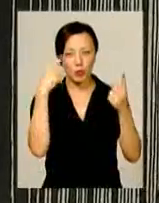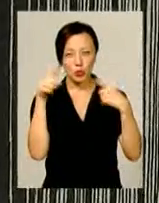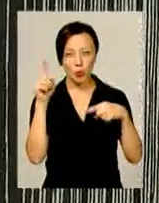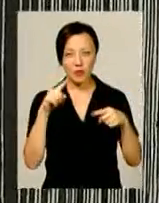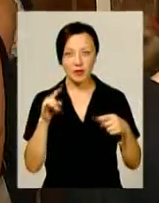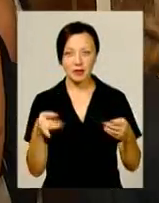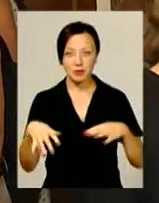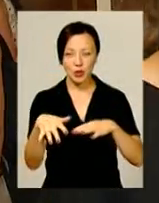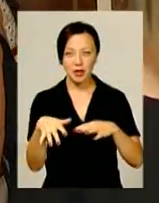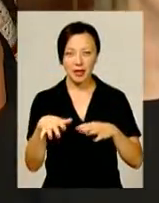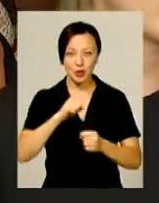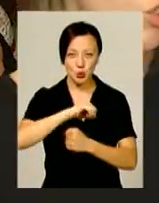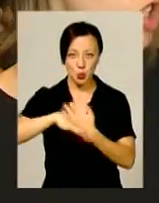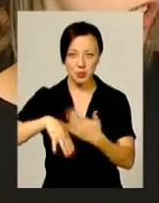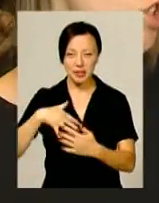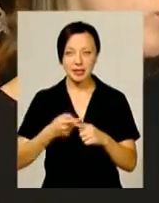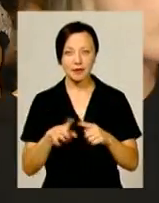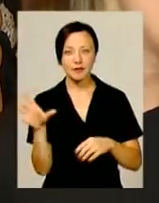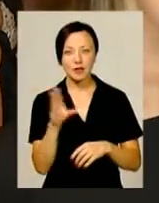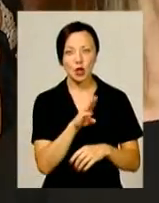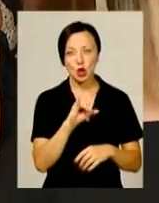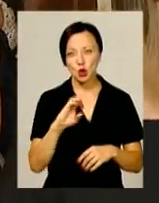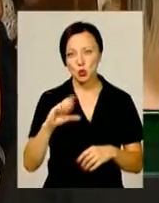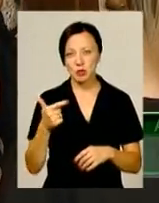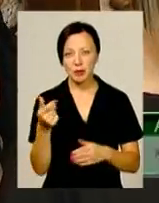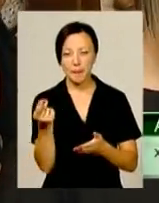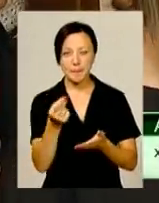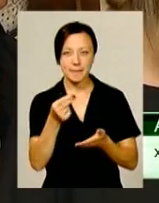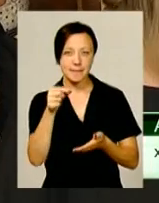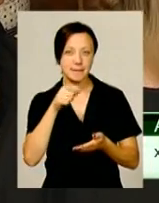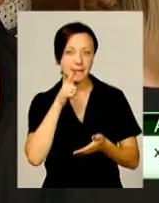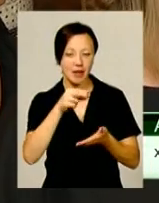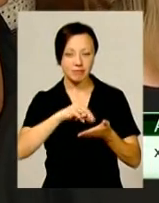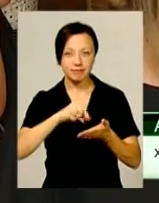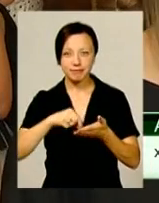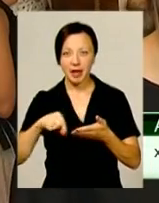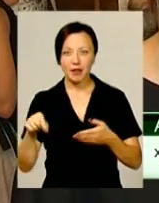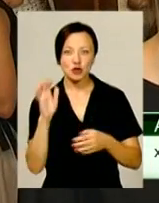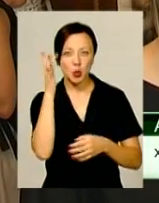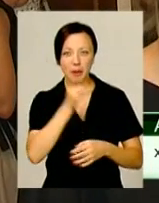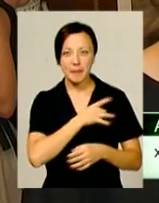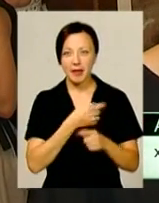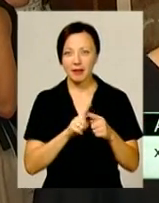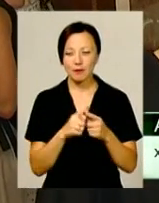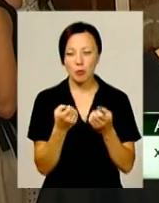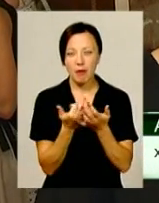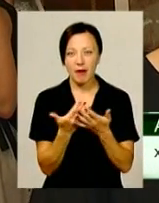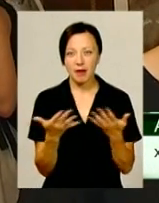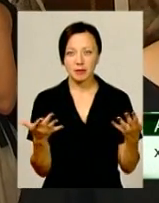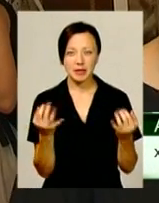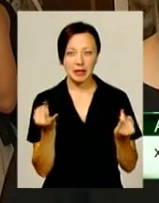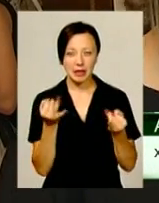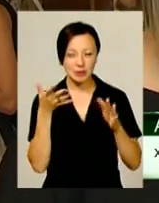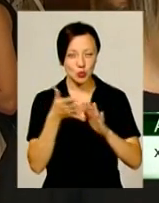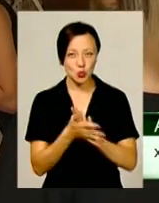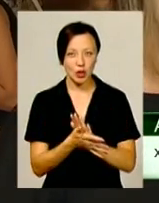та згустки. Це все туш, це все пюро, це все чорно-біло, але воно відбувається по-другому. Є різні емоції. Мені дуже цікаво це визначити